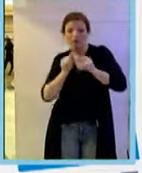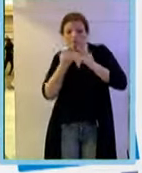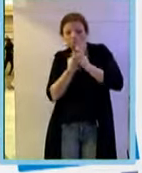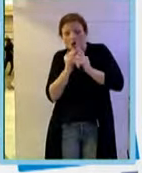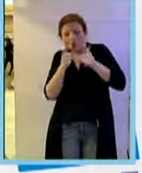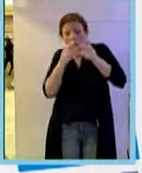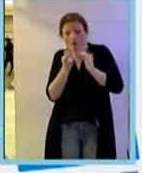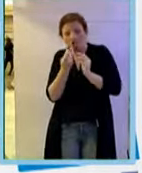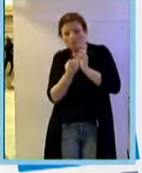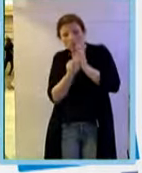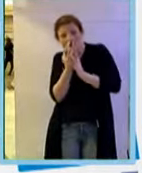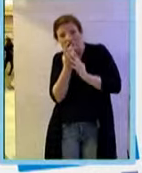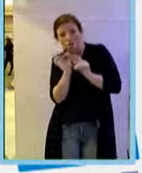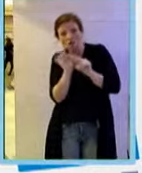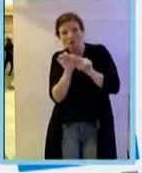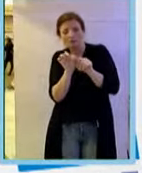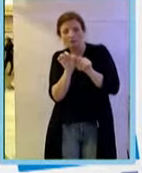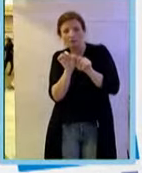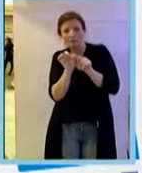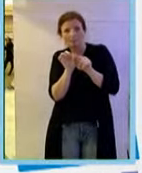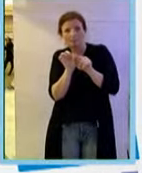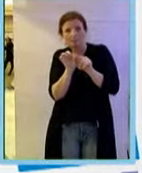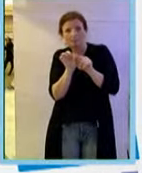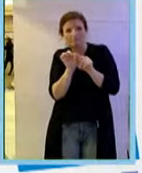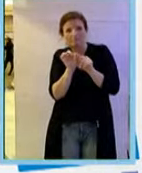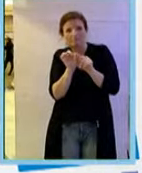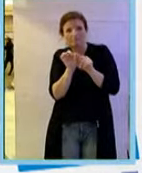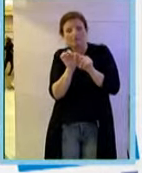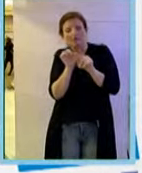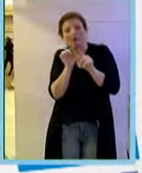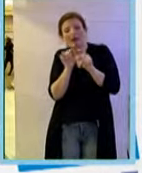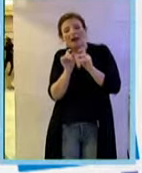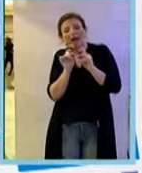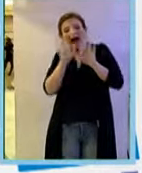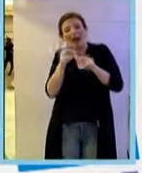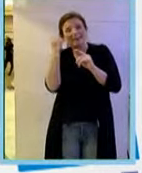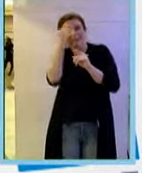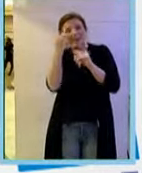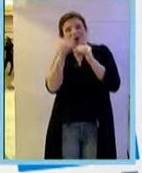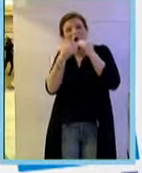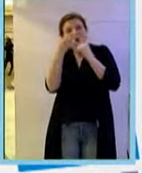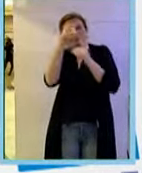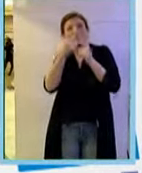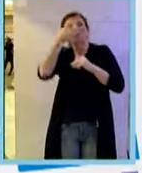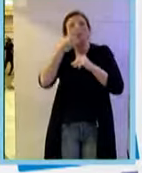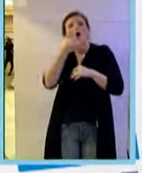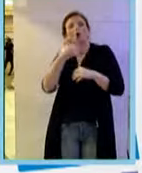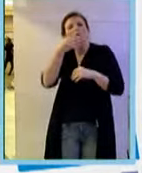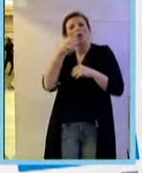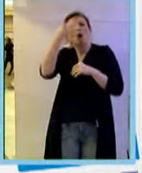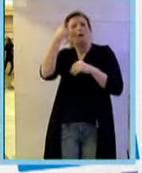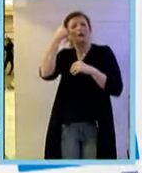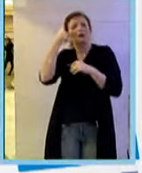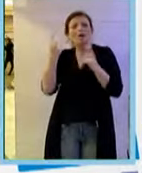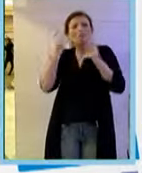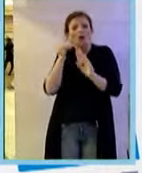raggiunge l'iride come un ormone. È stata quindi un'osservazione